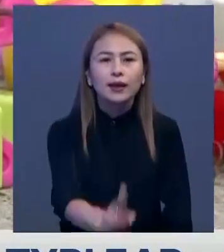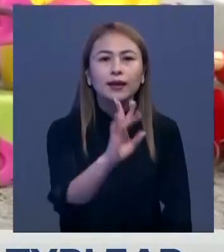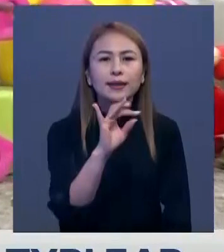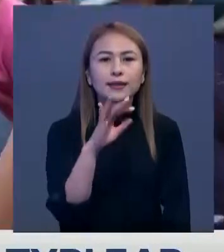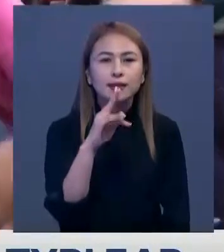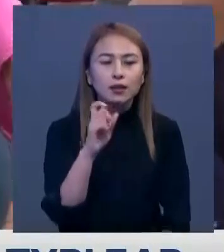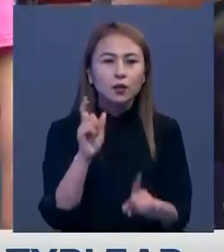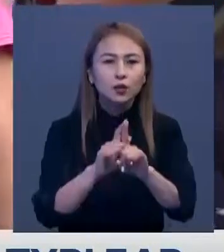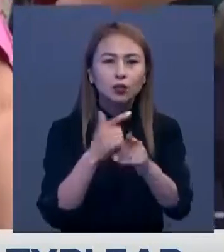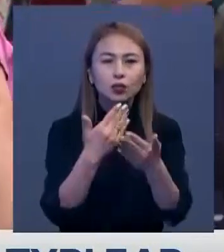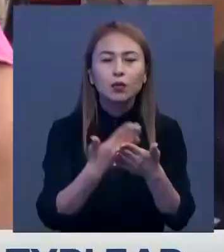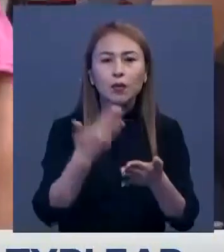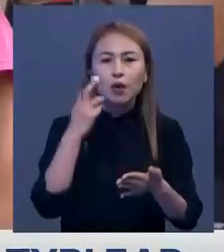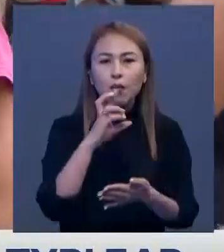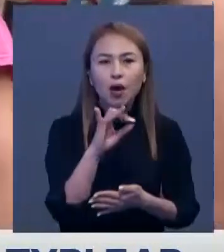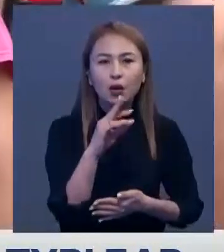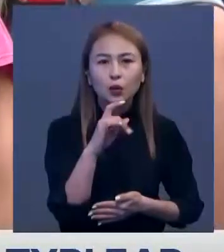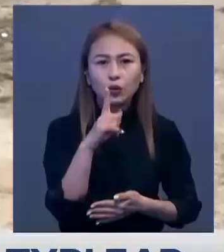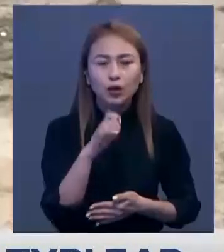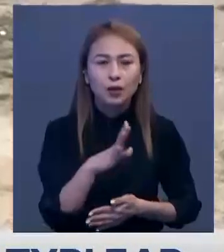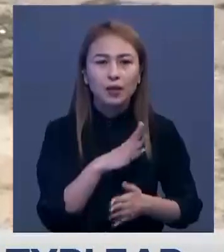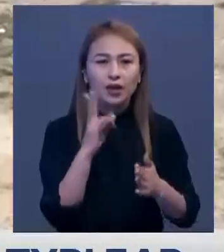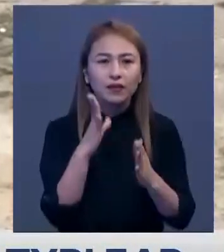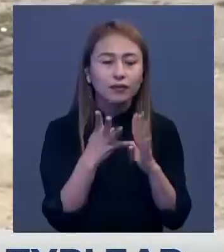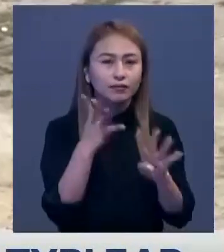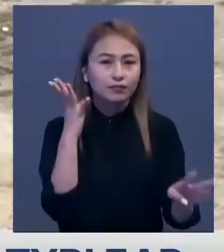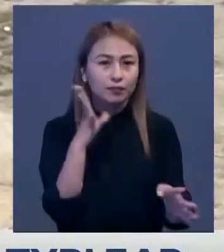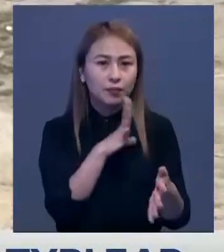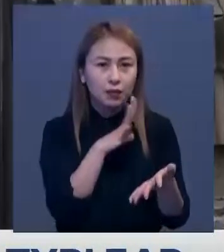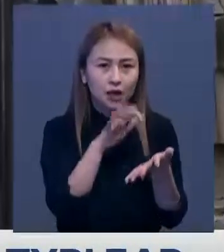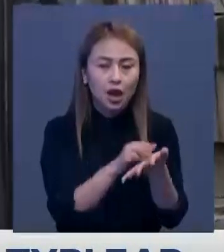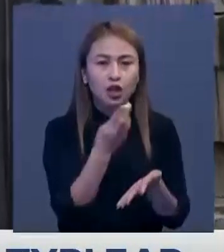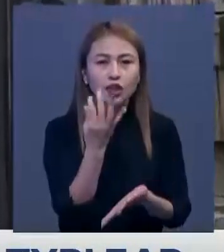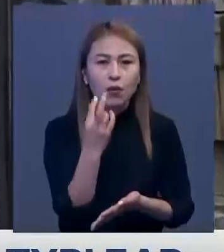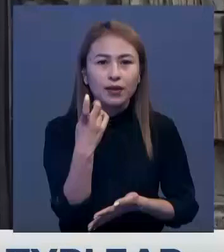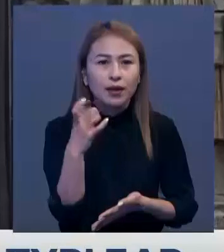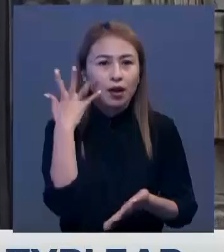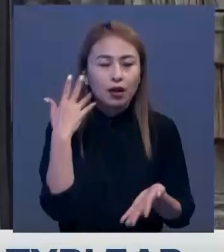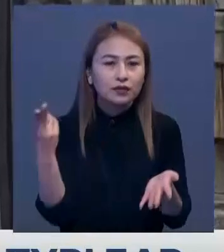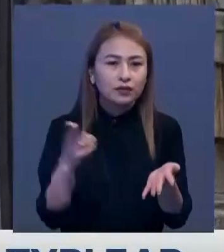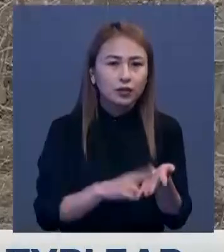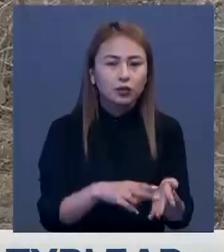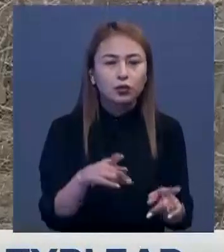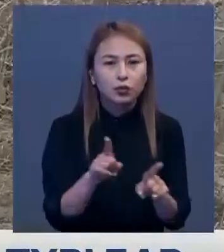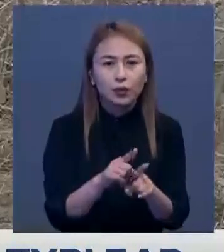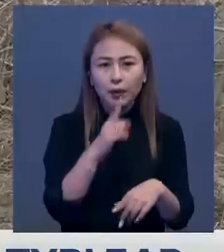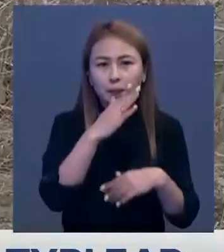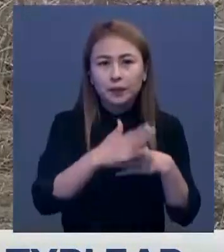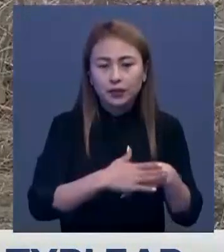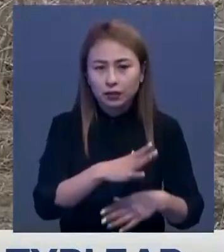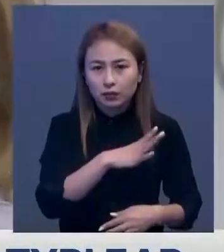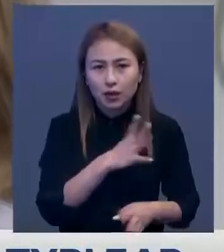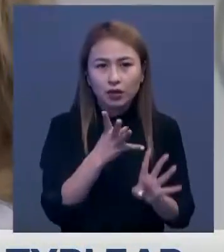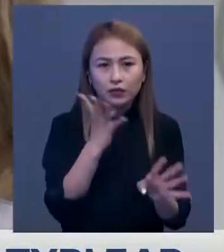сөзінше ол бұғандейін барадуылы қауданда баспана кезегінде тұрған. Ал шеманай қағы көшіп келгеніне көп болмапты. Мұндағы